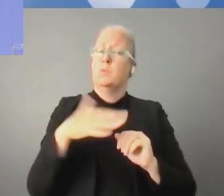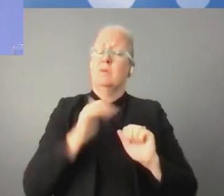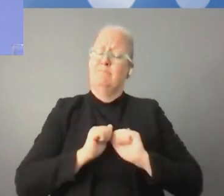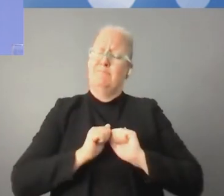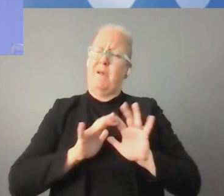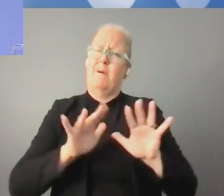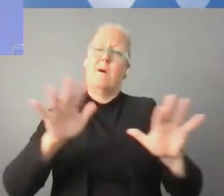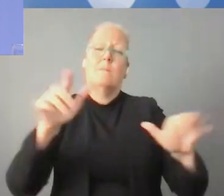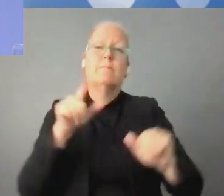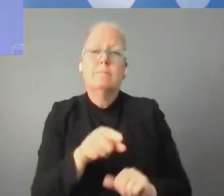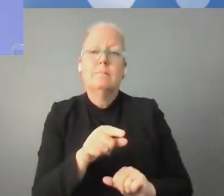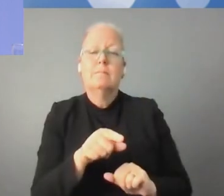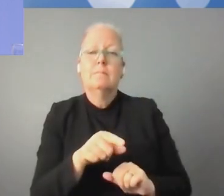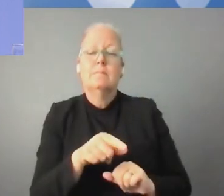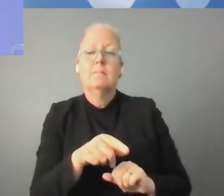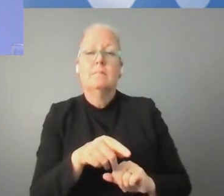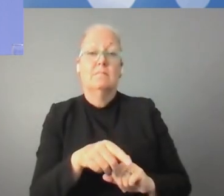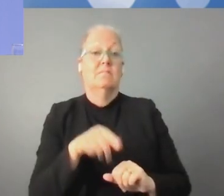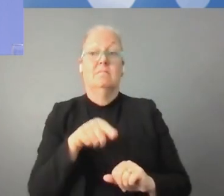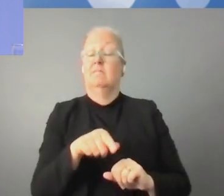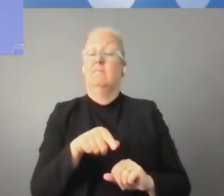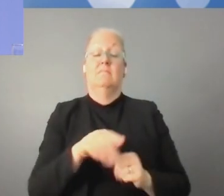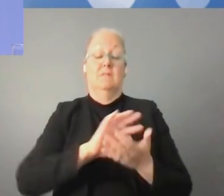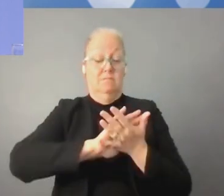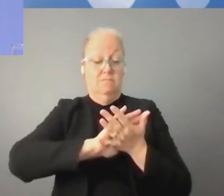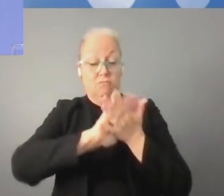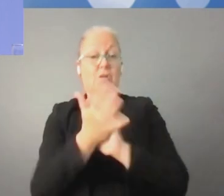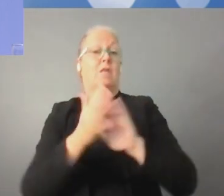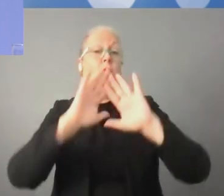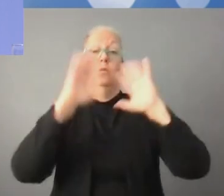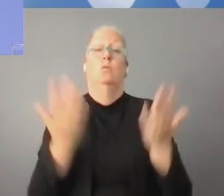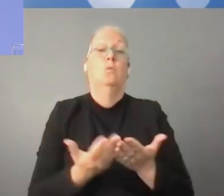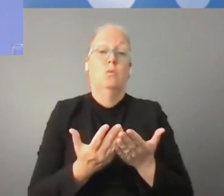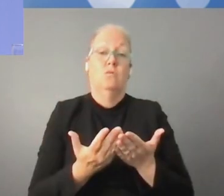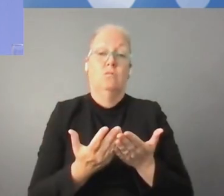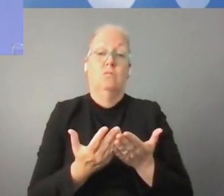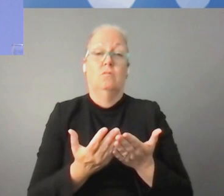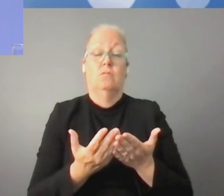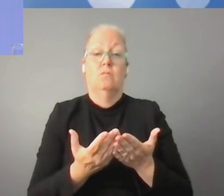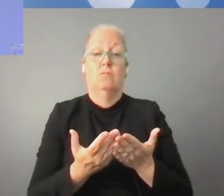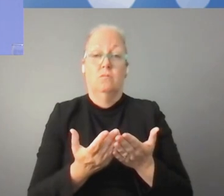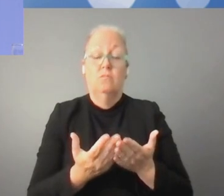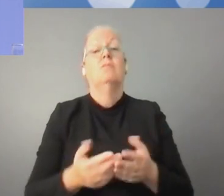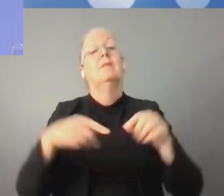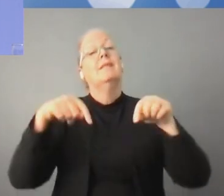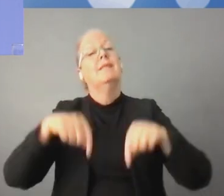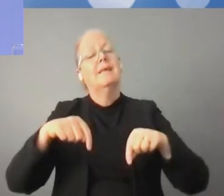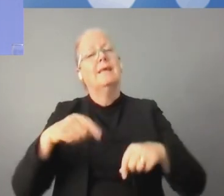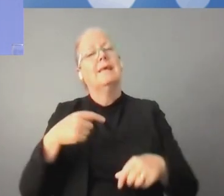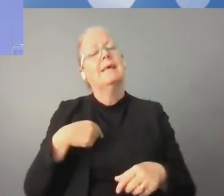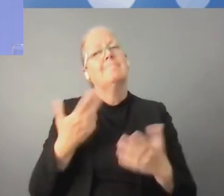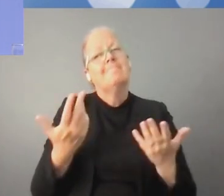المشتركة الإنسانية وقد غير العالم. ونحن نتصدى